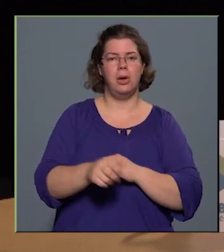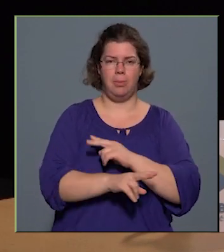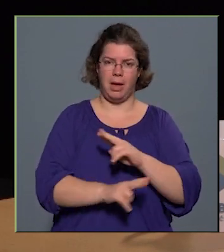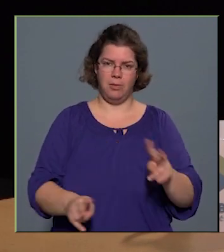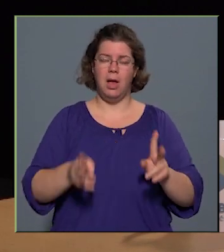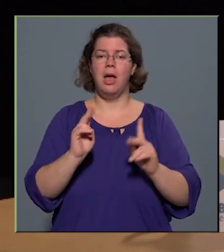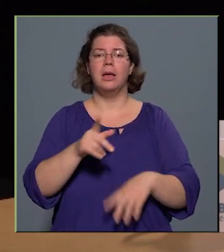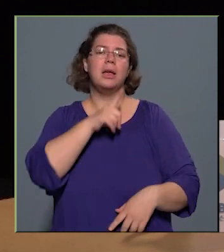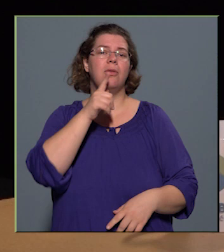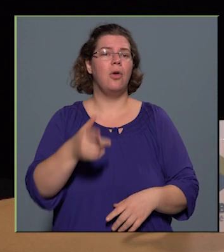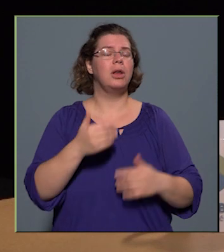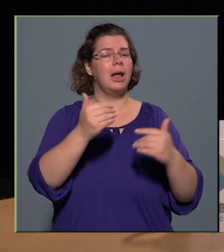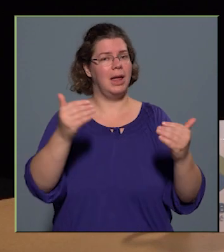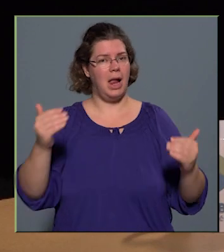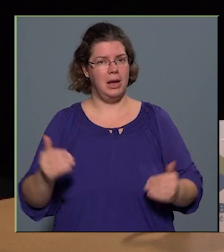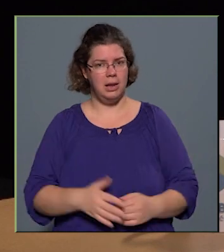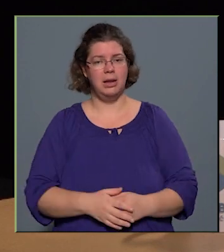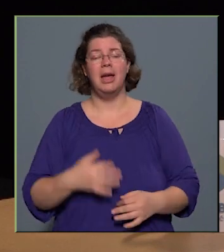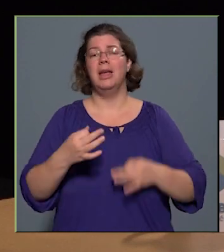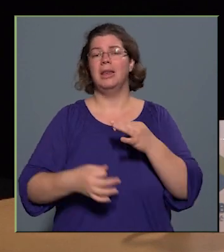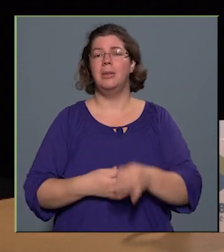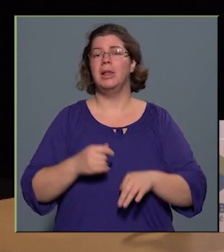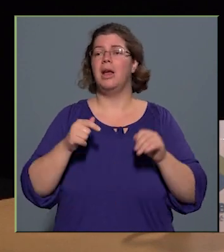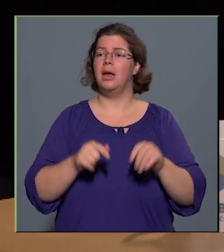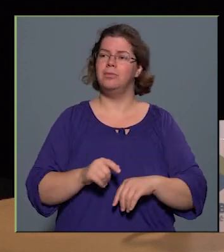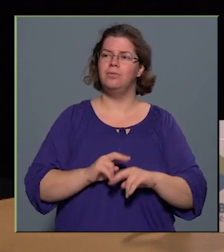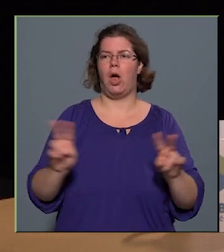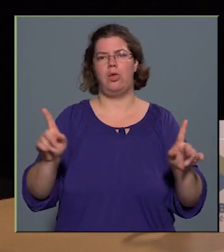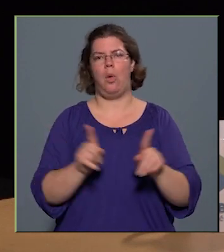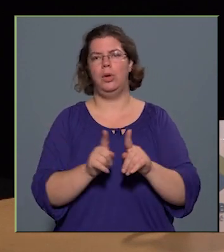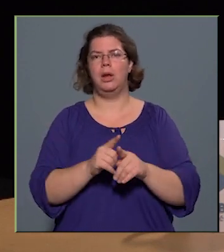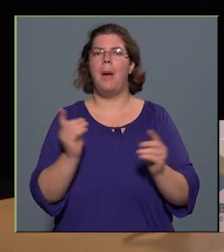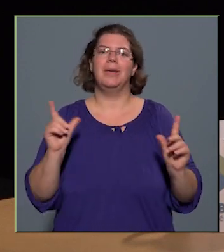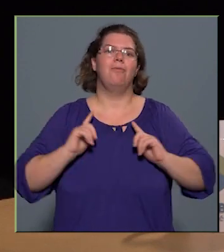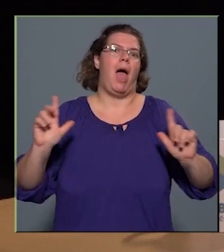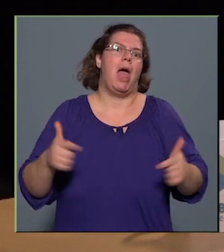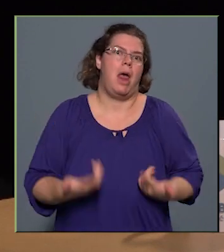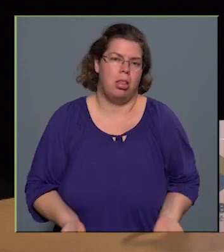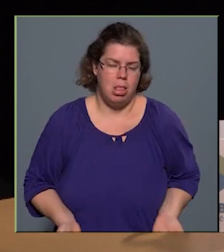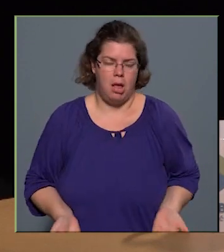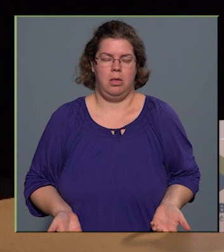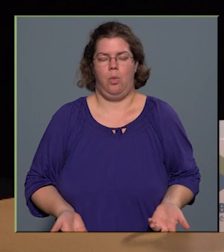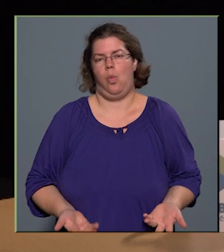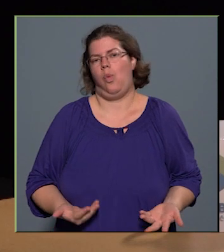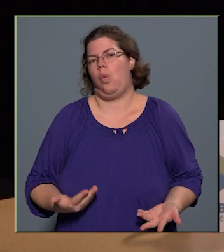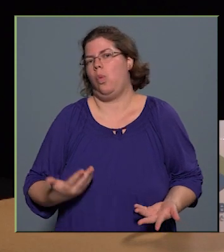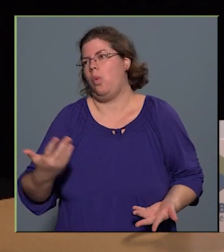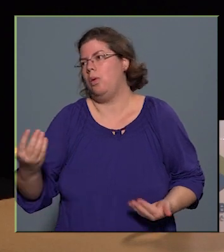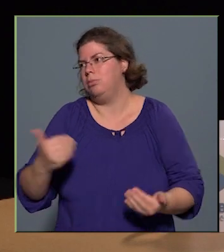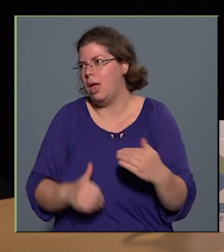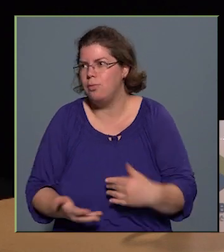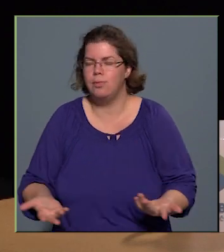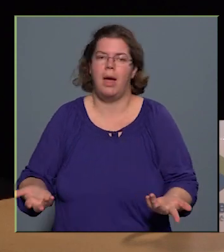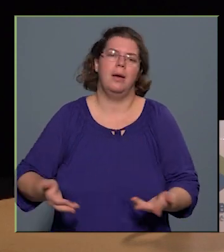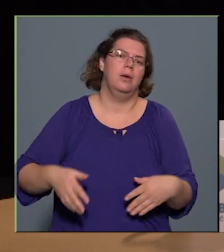fognak kiállítani. Természetesen ennek előre vannak olyanok, amik váratlanul esnek be,